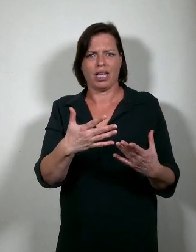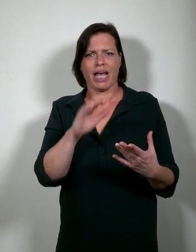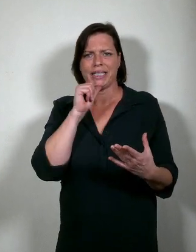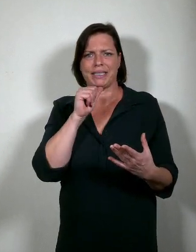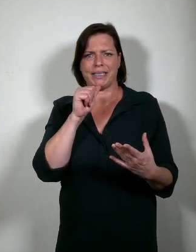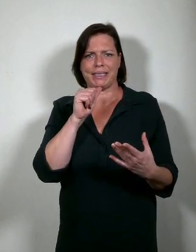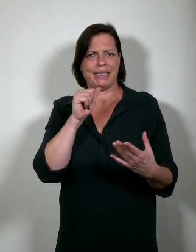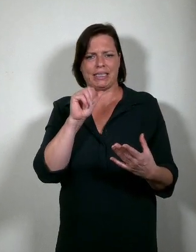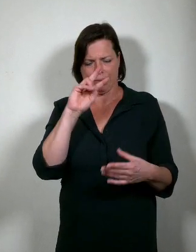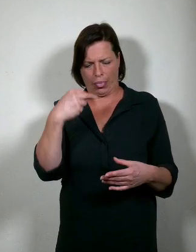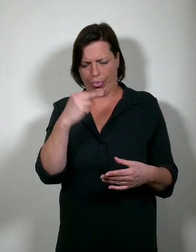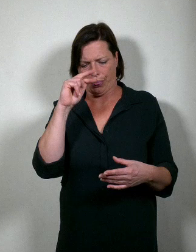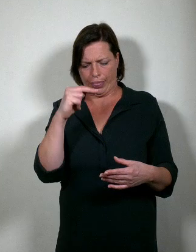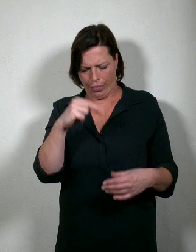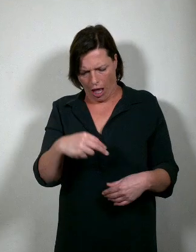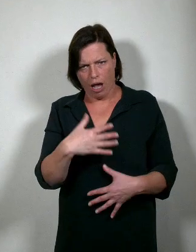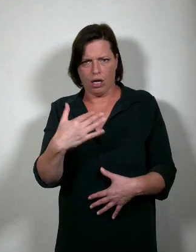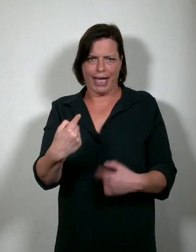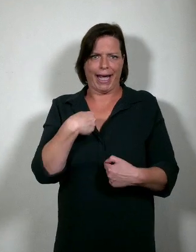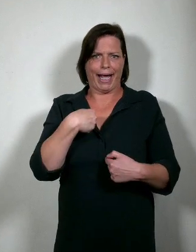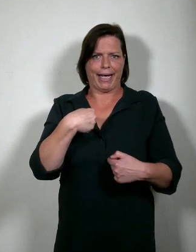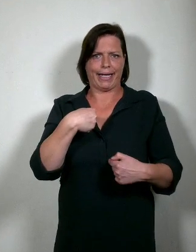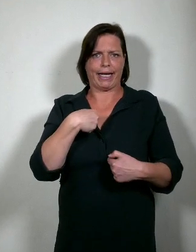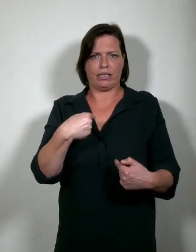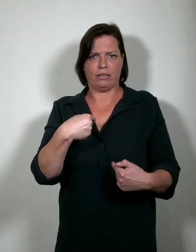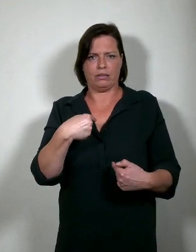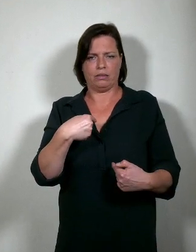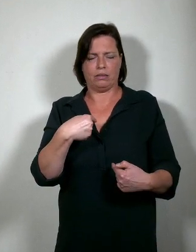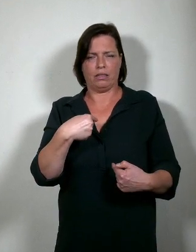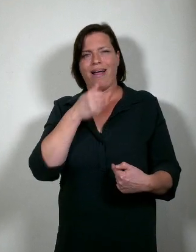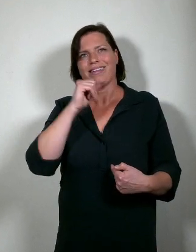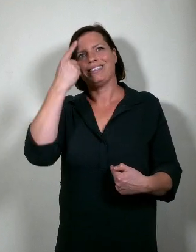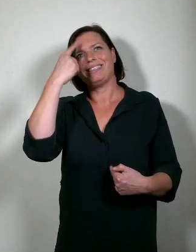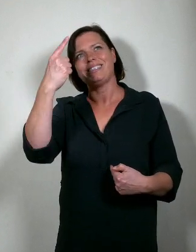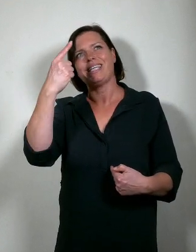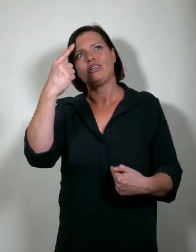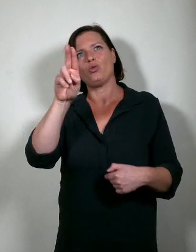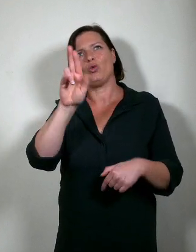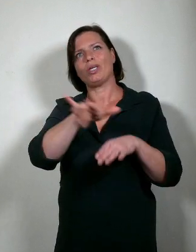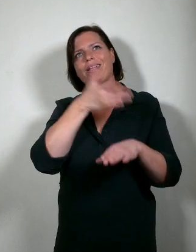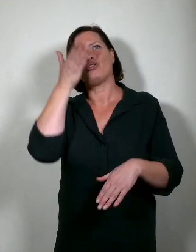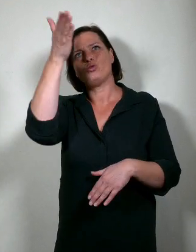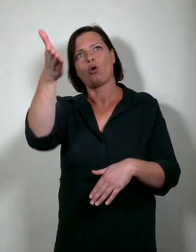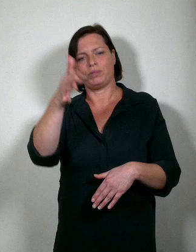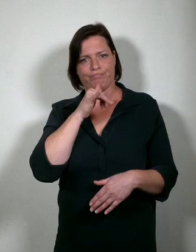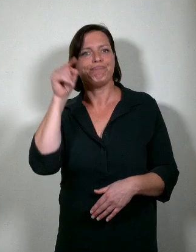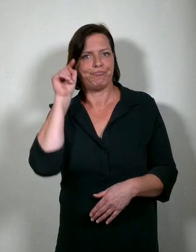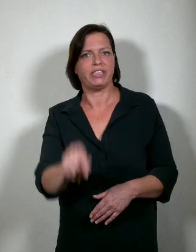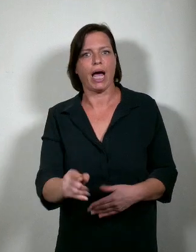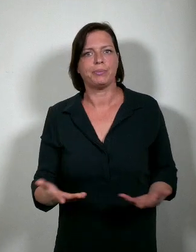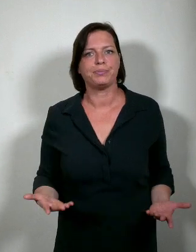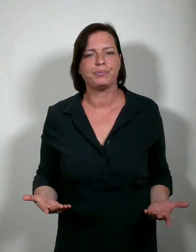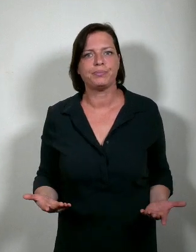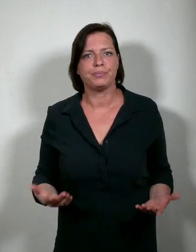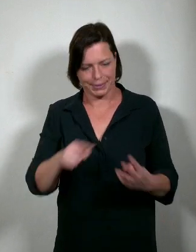Ook dat is wat ik mij inbeeld wanneer ik denk aan de UGent in en op